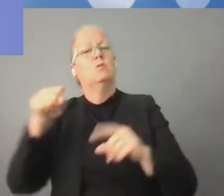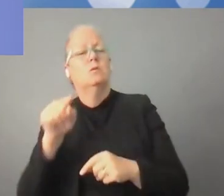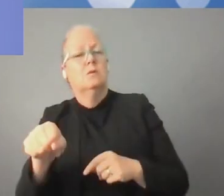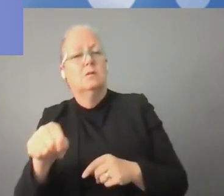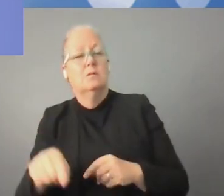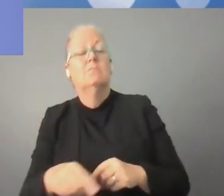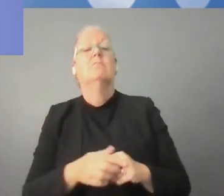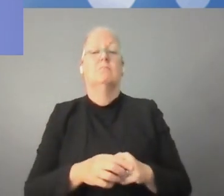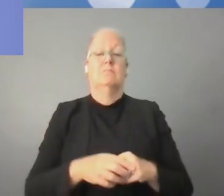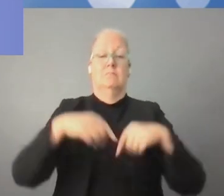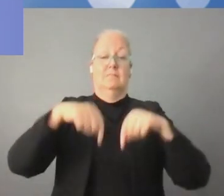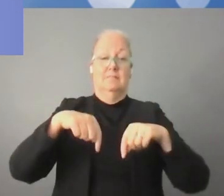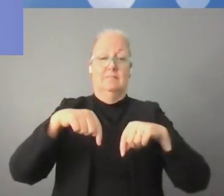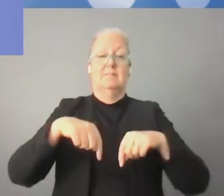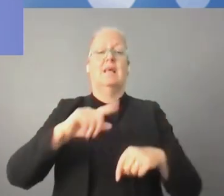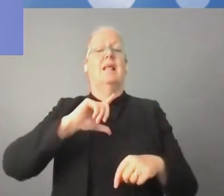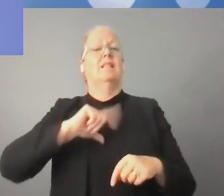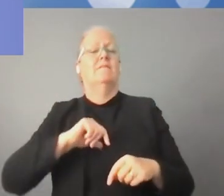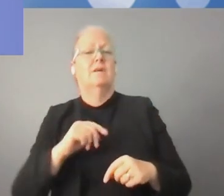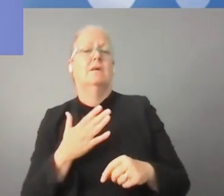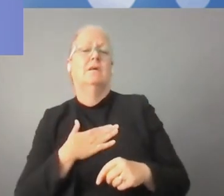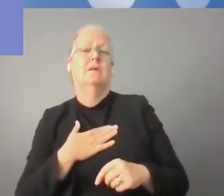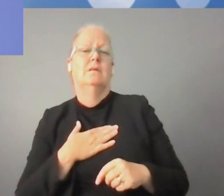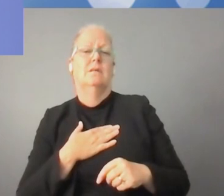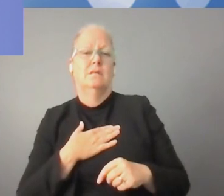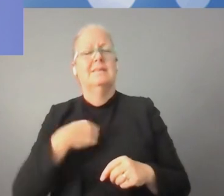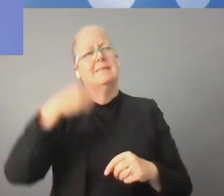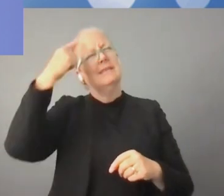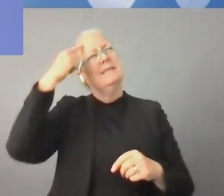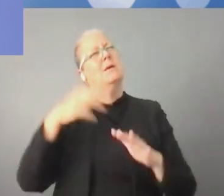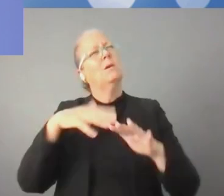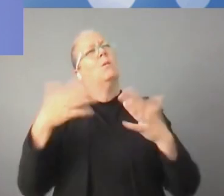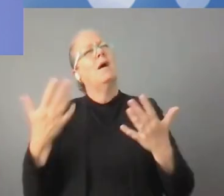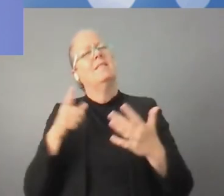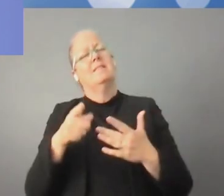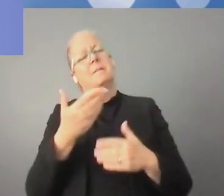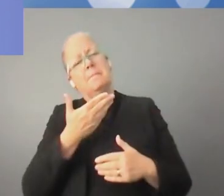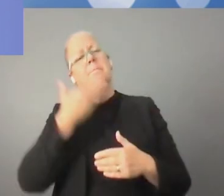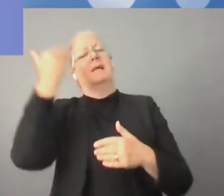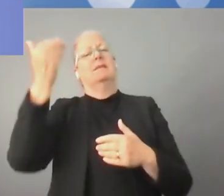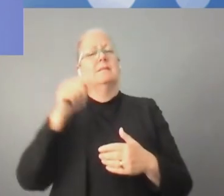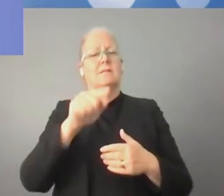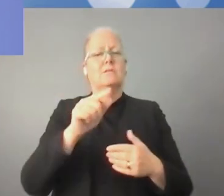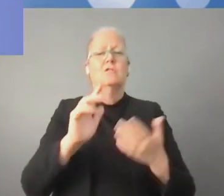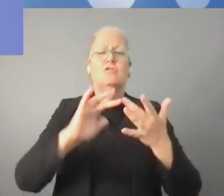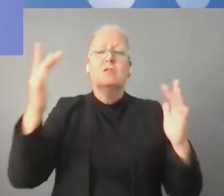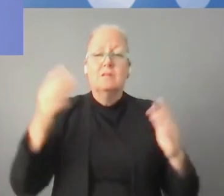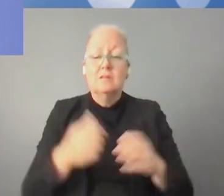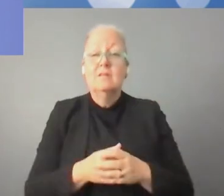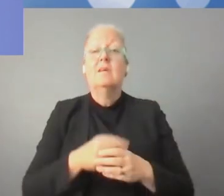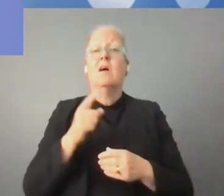لأن عدا موجود مثل هذه الثقلات فيها أي مؤهلات أخرى. لا